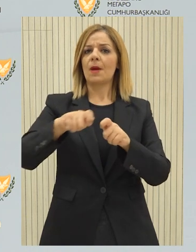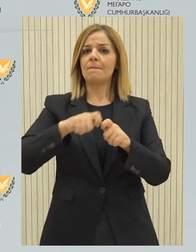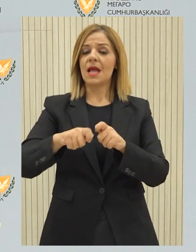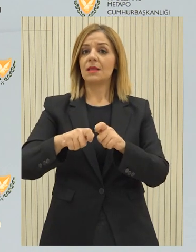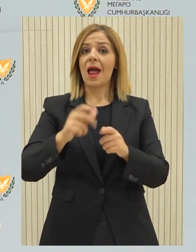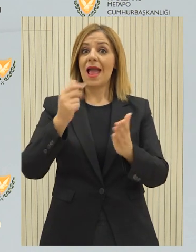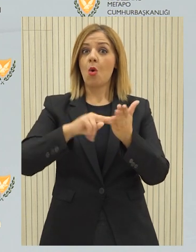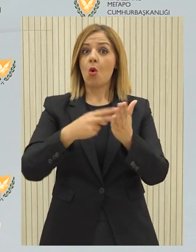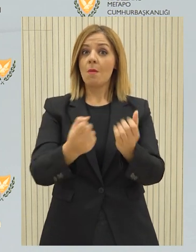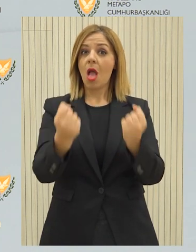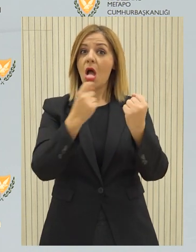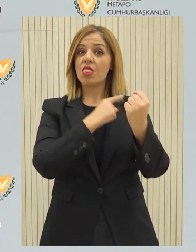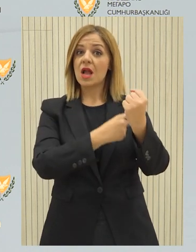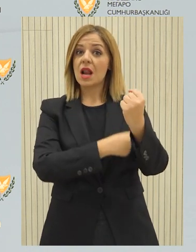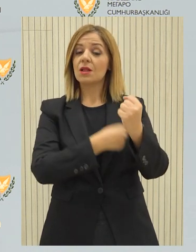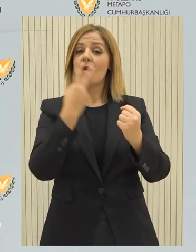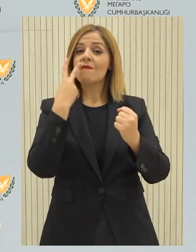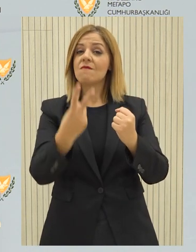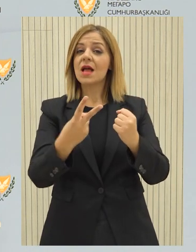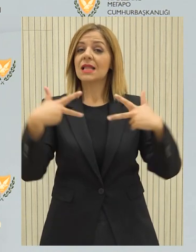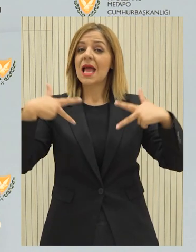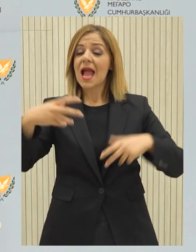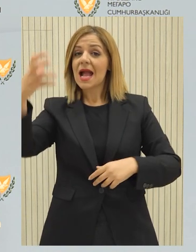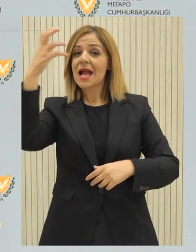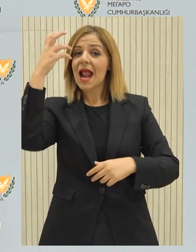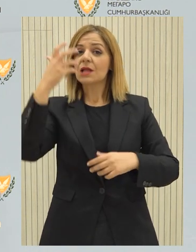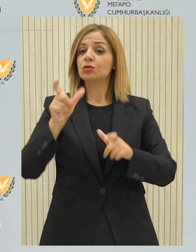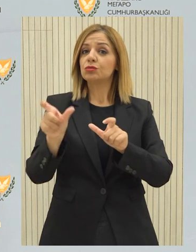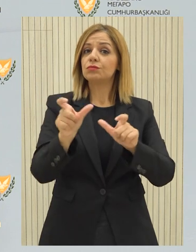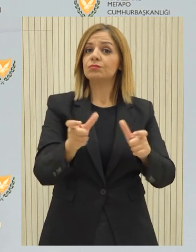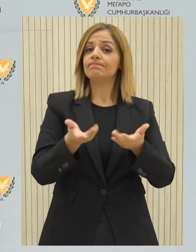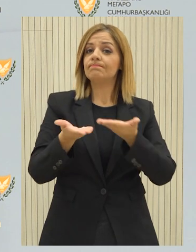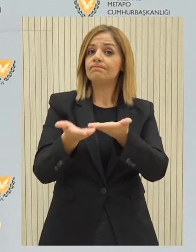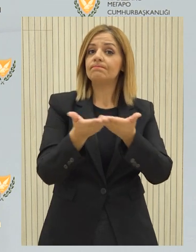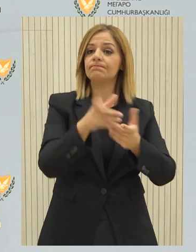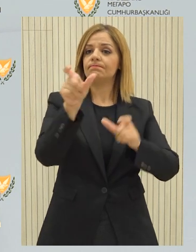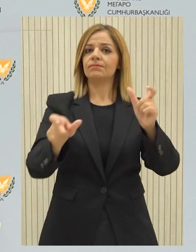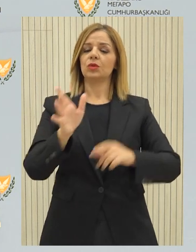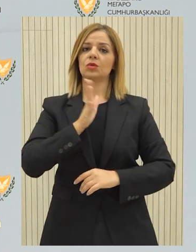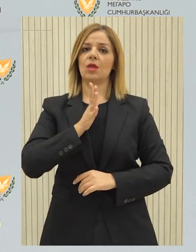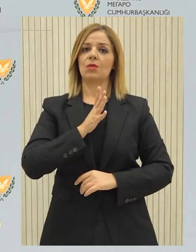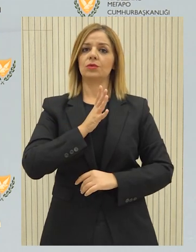αποτελεί προϋπόθεση για ένα κράτος πρόνοιας που να βελτιώνει ουσιαστικά την καθημερινότητα των πολιτών.